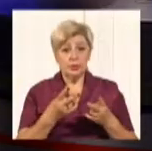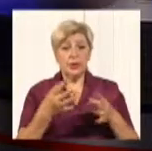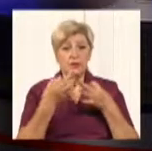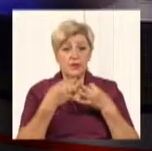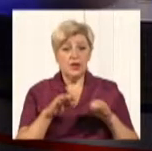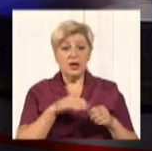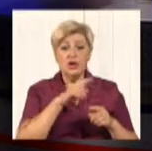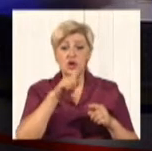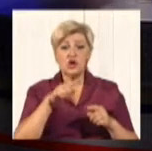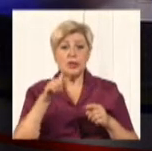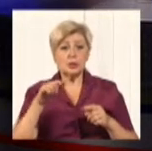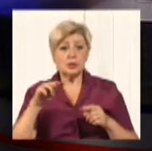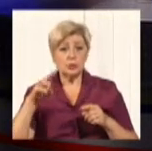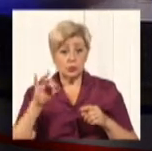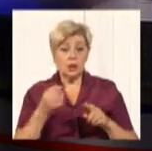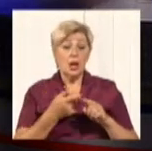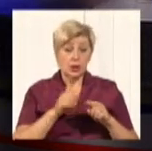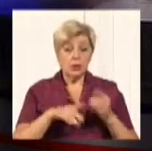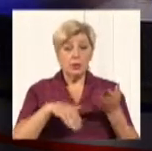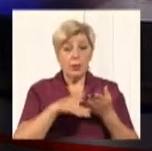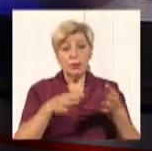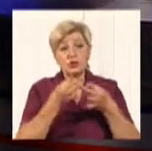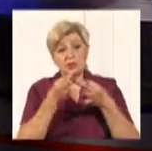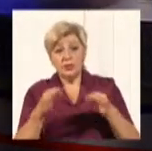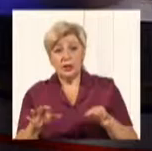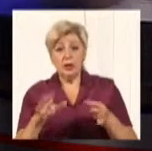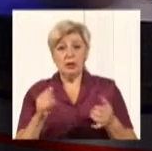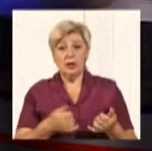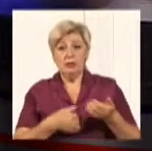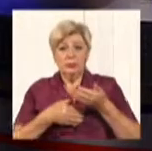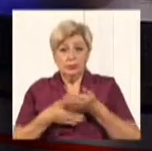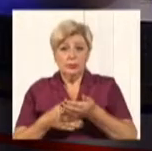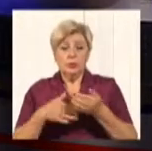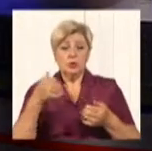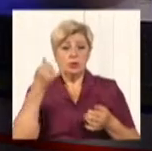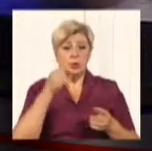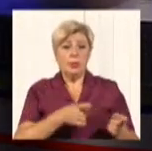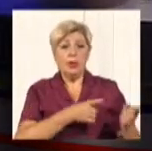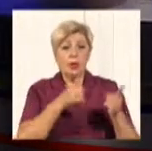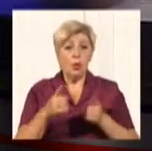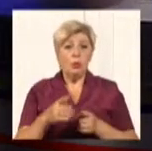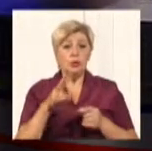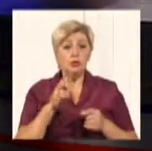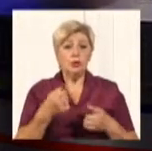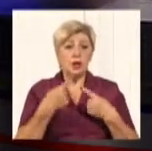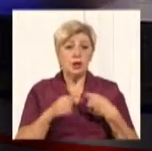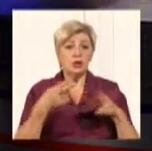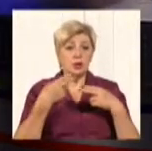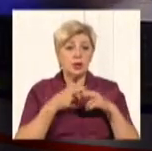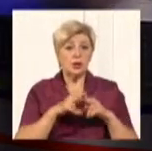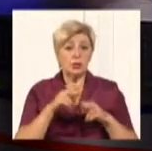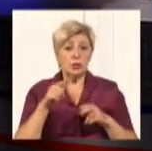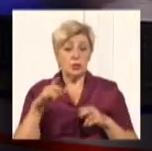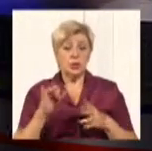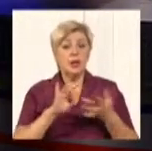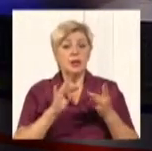І це також може сприяти вивільненню цих аналогових частот, це може сприяти переходу на інші технології, наприклад,